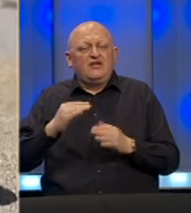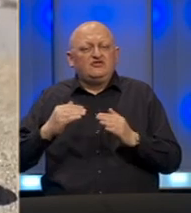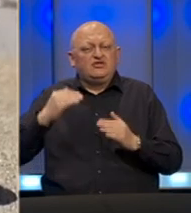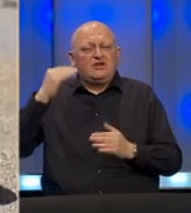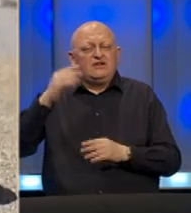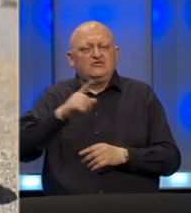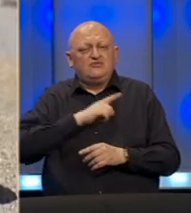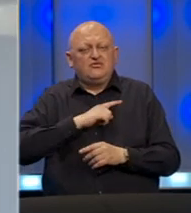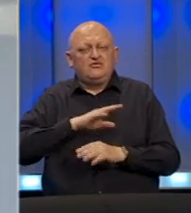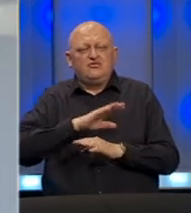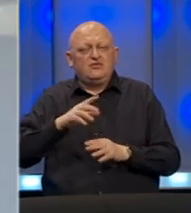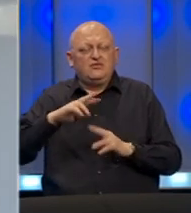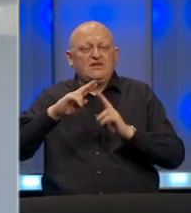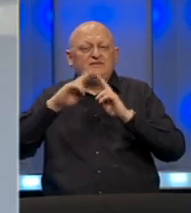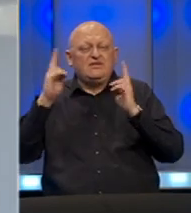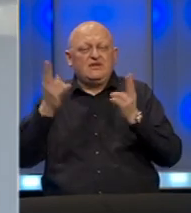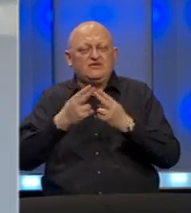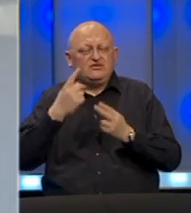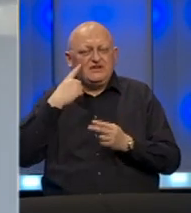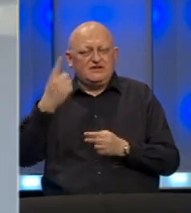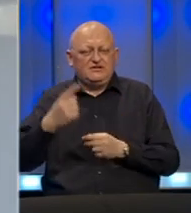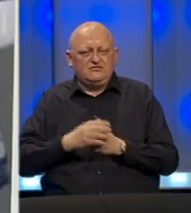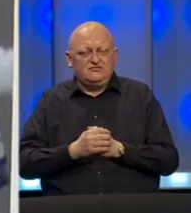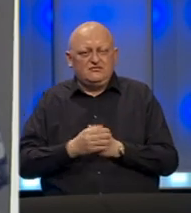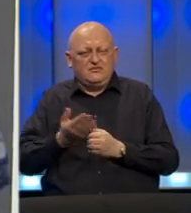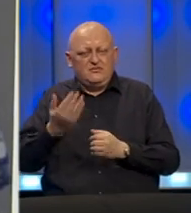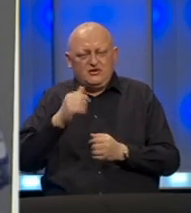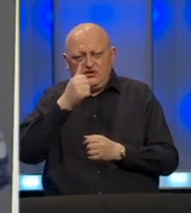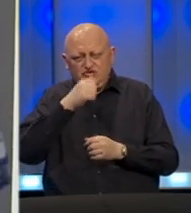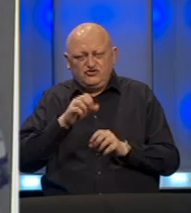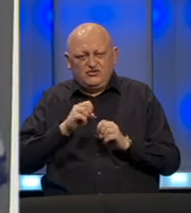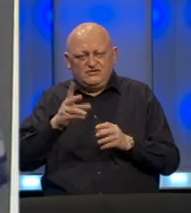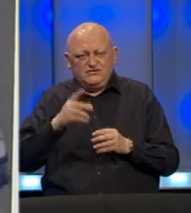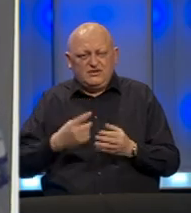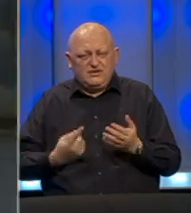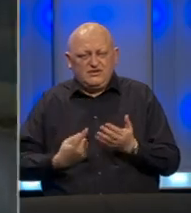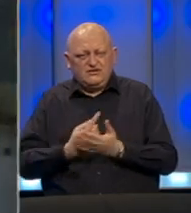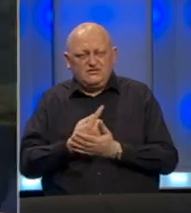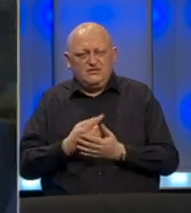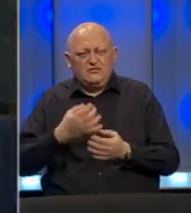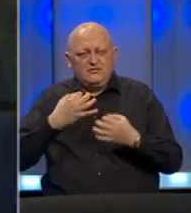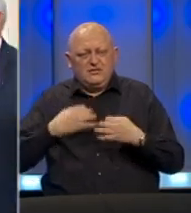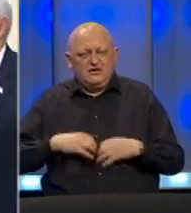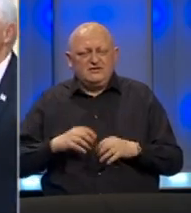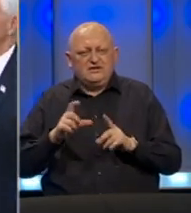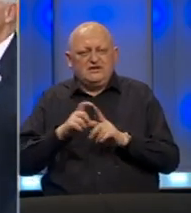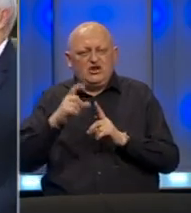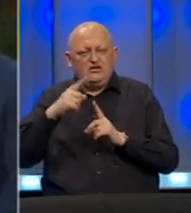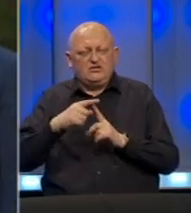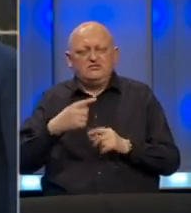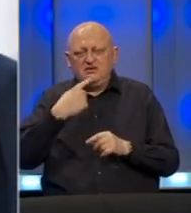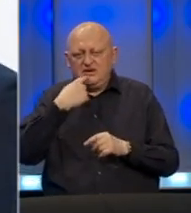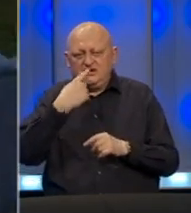umrlih zabilježen u bilo kojoj zemlji na svijetu za jedan dan. Prije nego što je saopšten taj bilans, predsjednik Sjedinjenih država Donald Trump